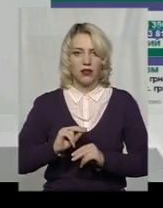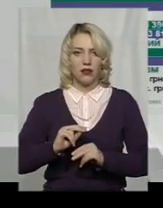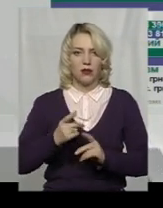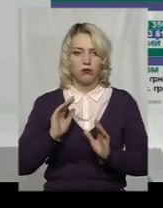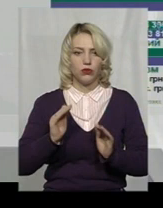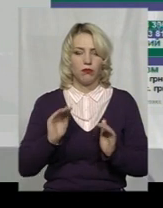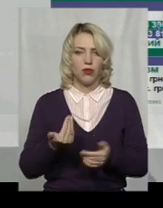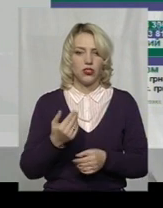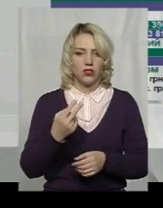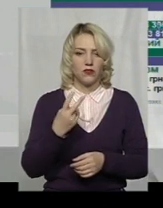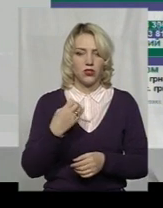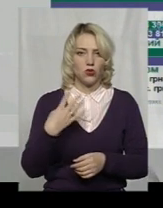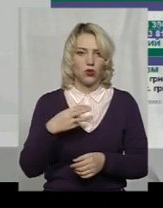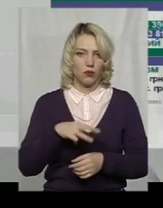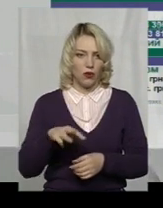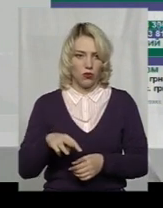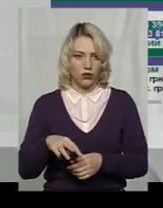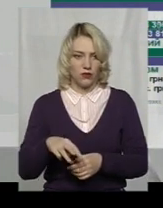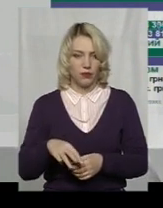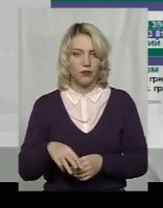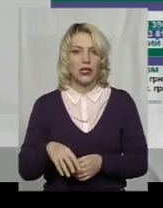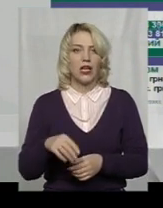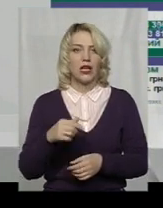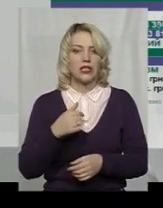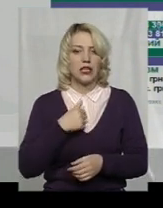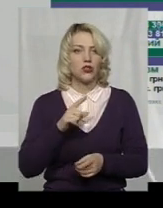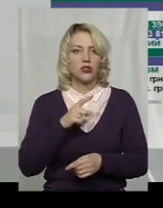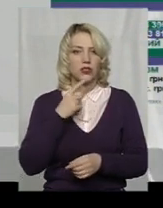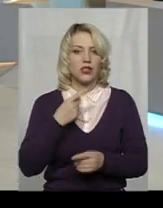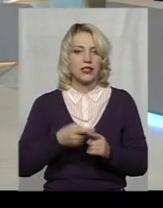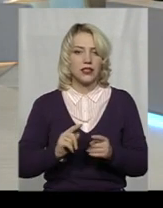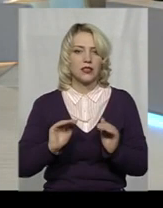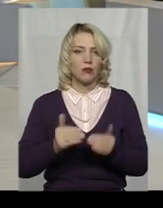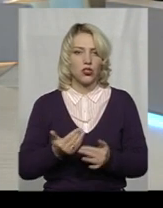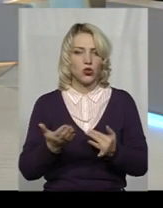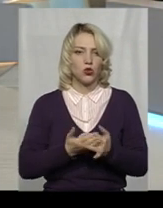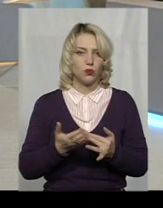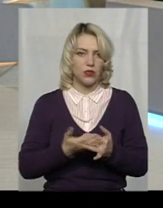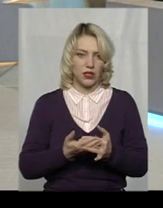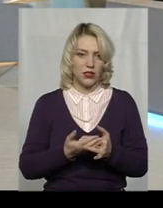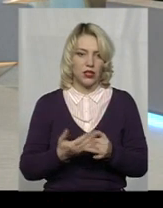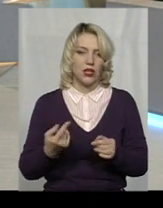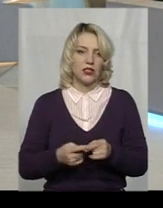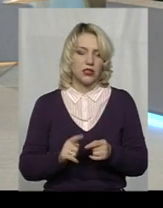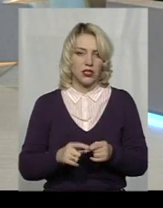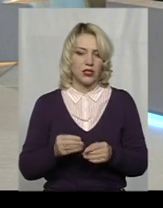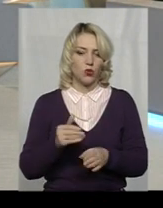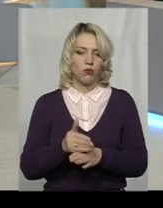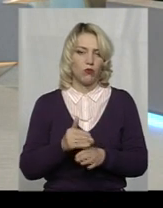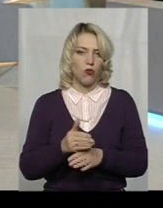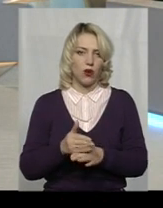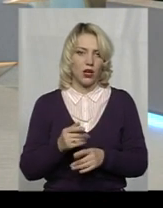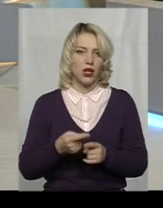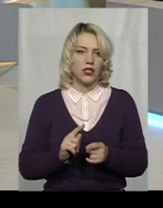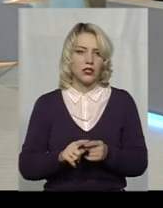чому так? Те, що я говорив, що нам зменшили субсидії. Тобто субсидії, пільги, допомоги, вони йдуть через